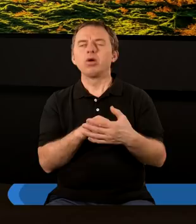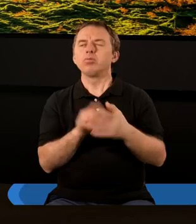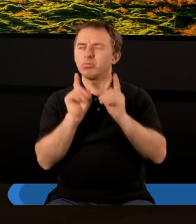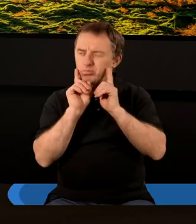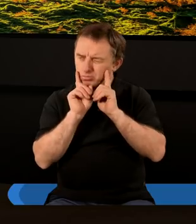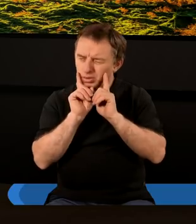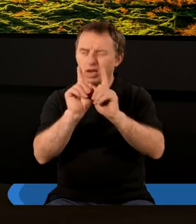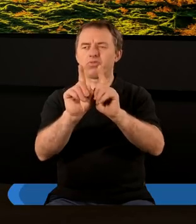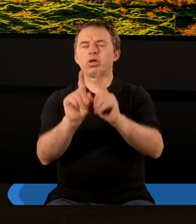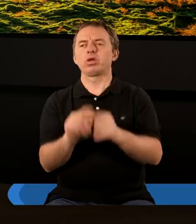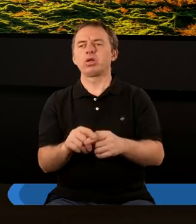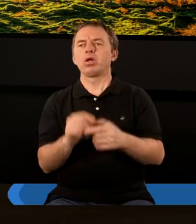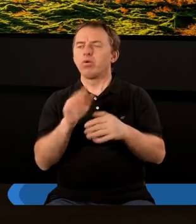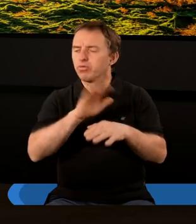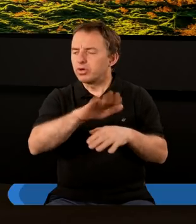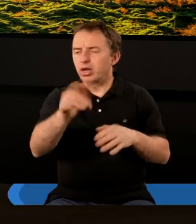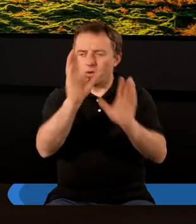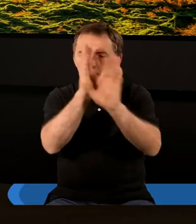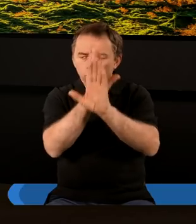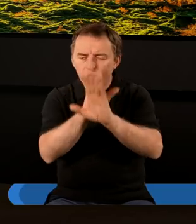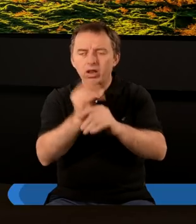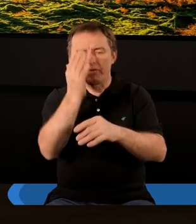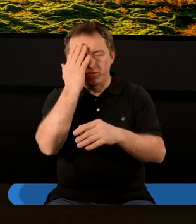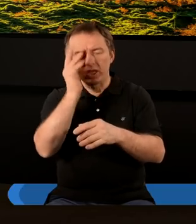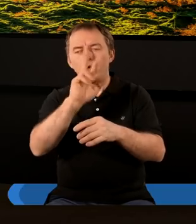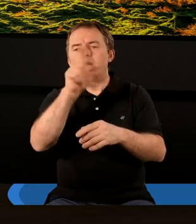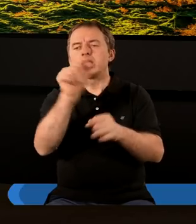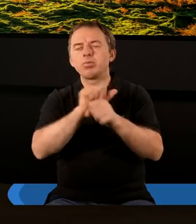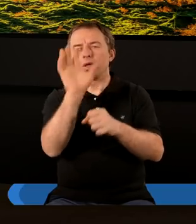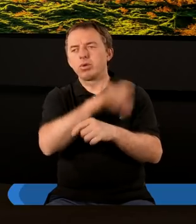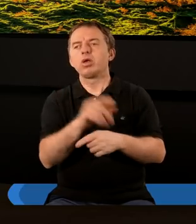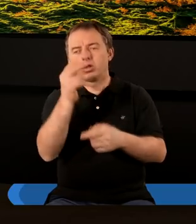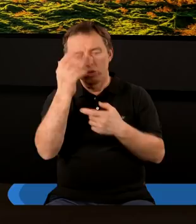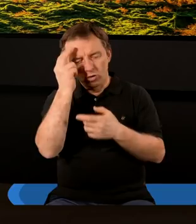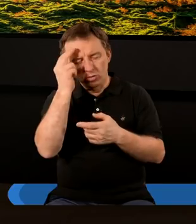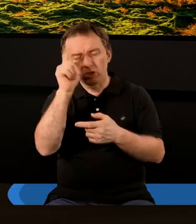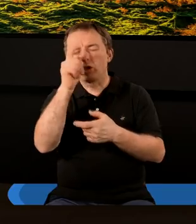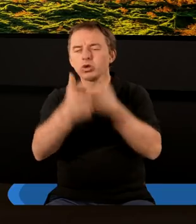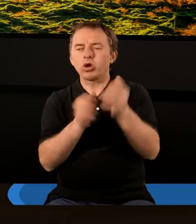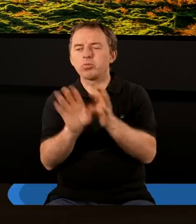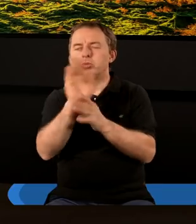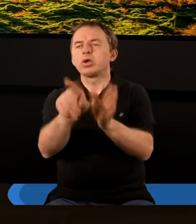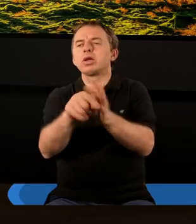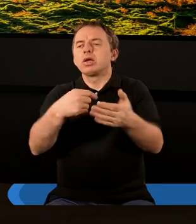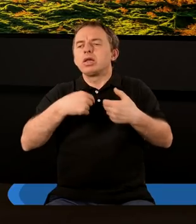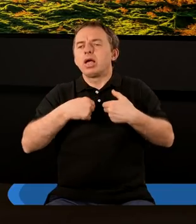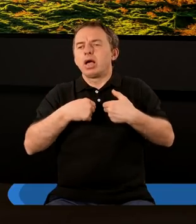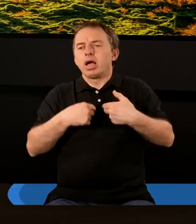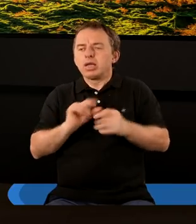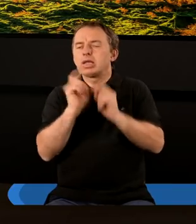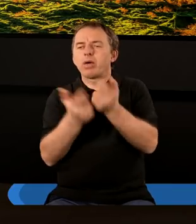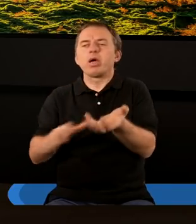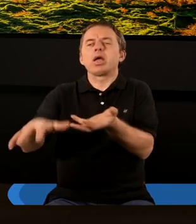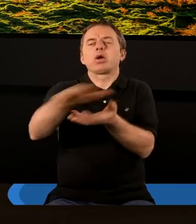autentycznie czcią i uwielbiają go, bo rozumieją, kim on jest i rozumieją, co on zrobił dla nich i w ogóle dla całego